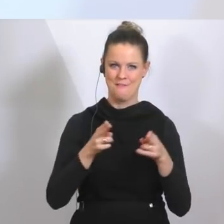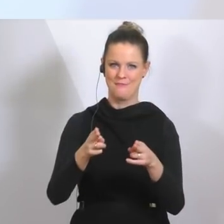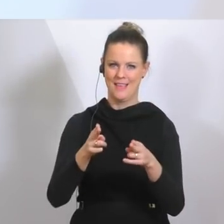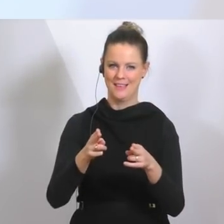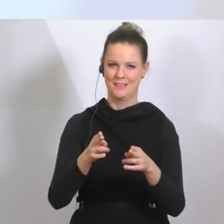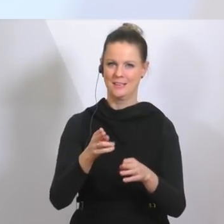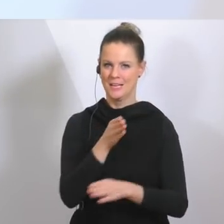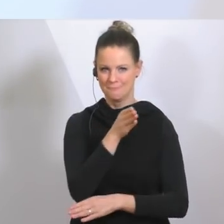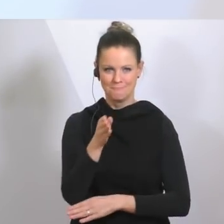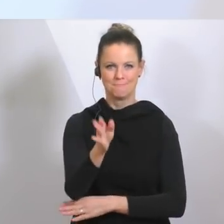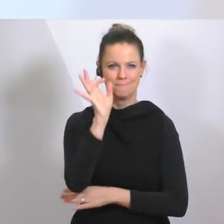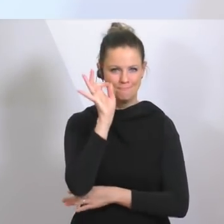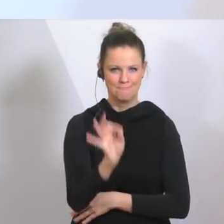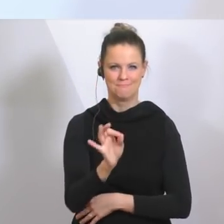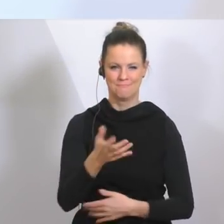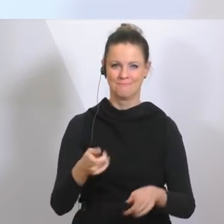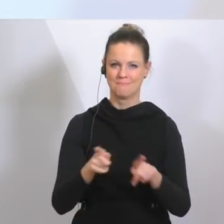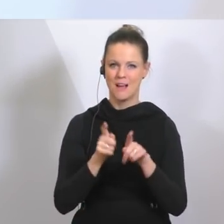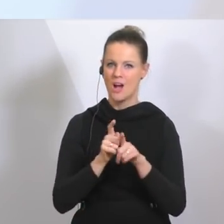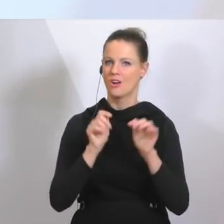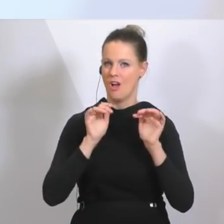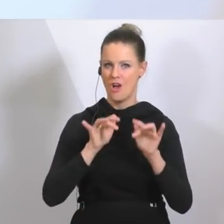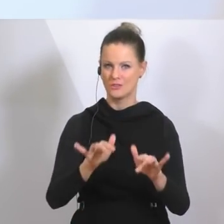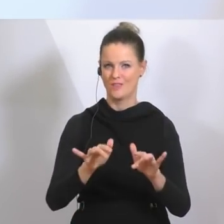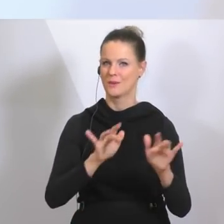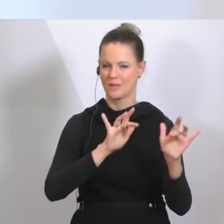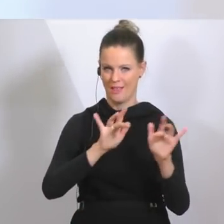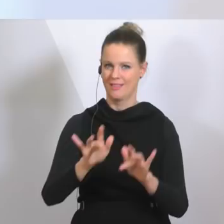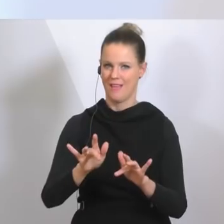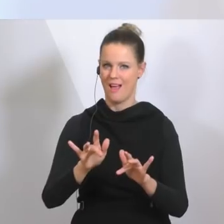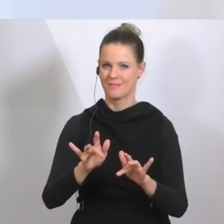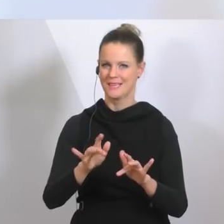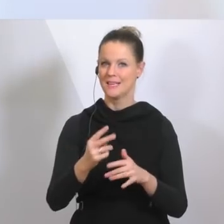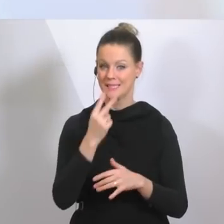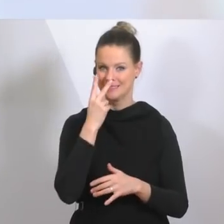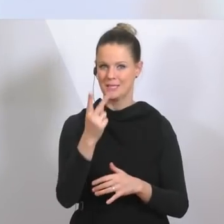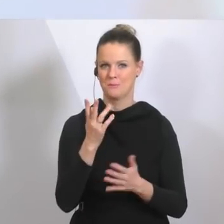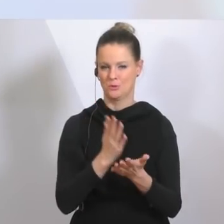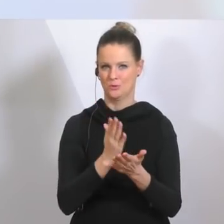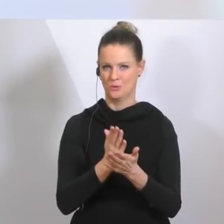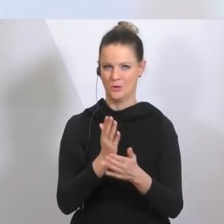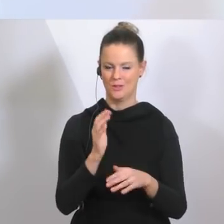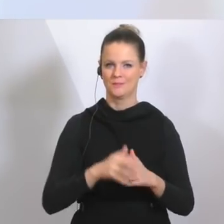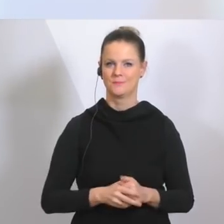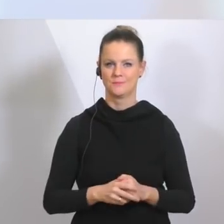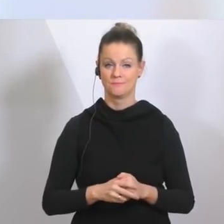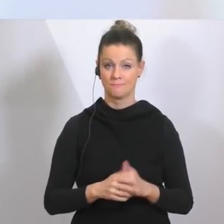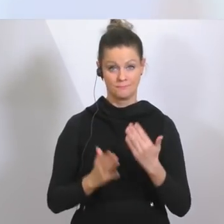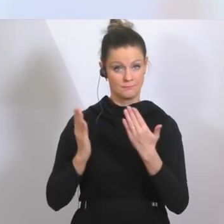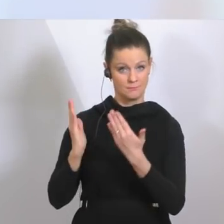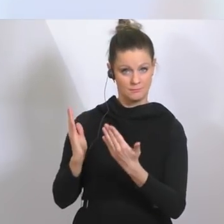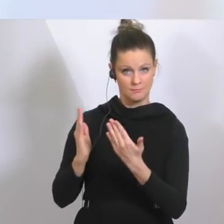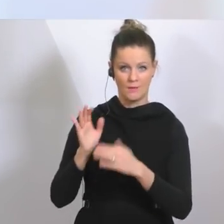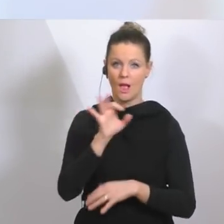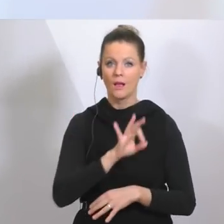und wir haben bereits Auswirkungen dieses Kurses zu verzeichnen und wenn Sie mit mir diese Grafik